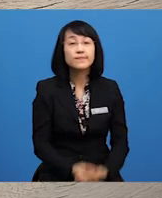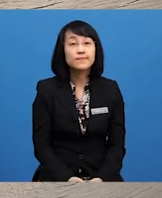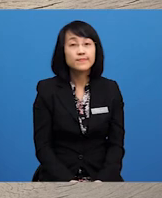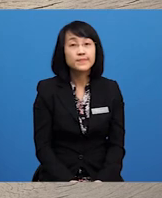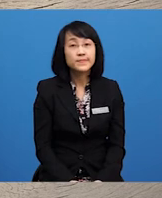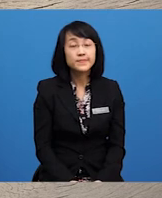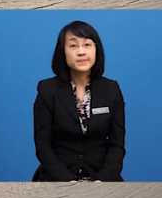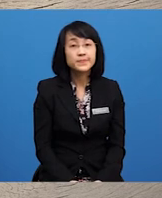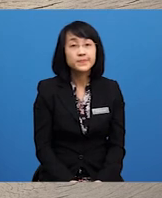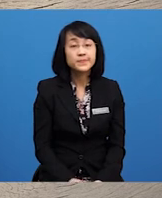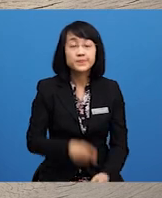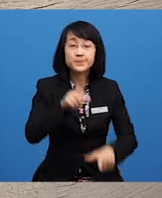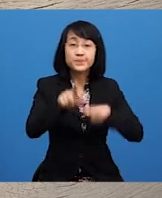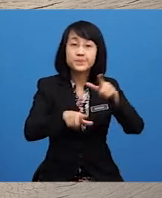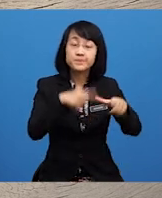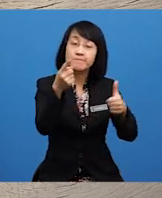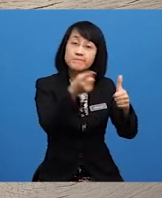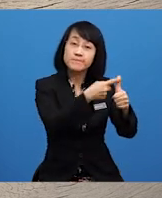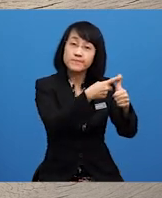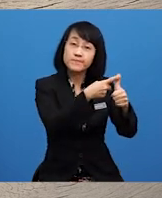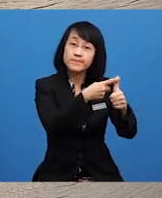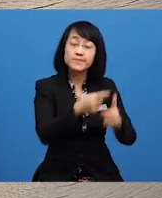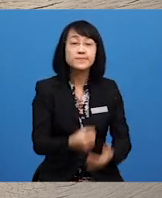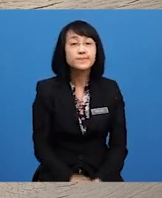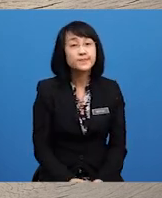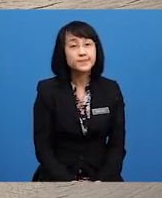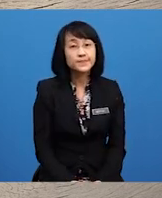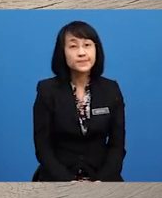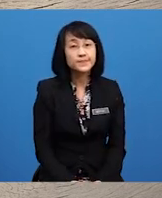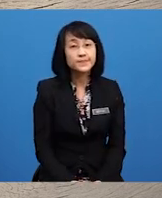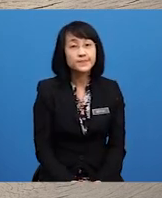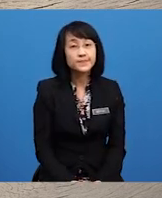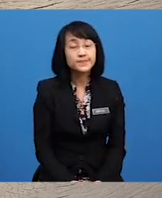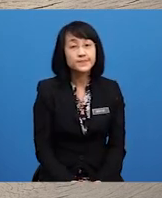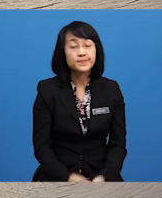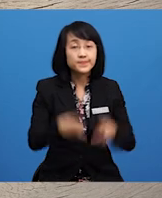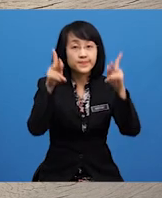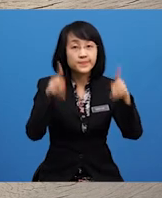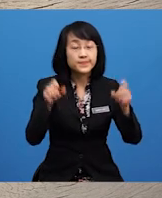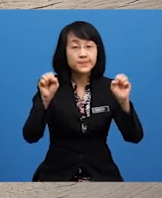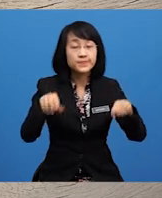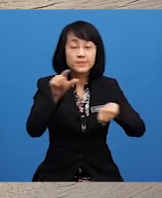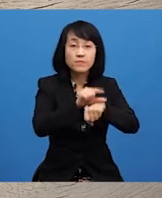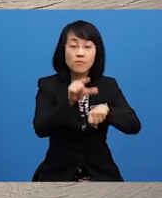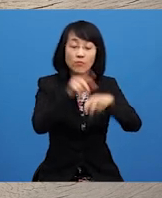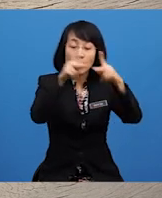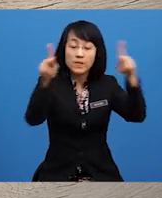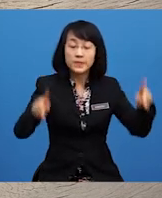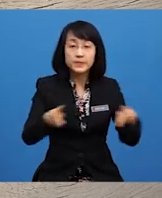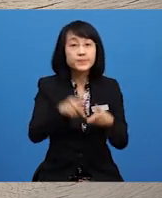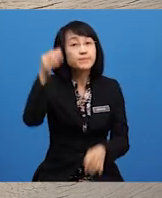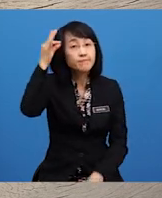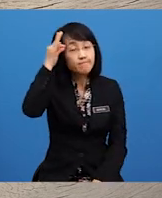Langkah satu Pelajar boleh menggunakan Peta pemikiran